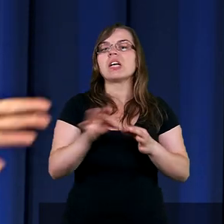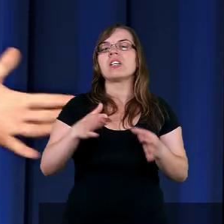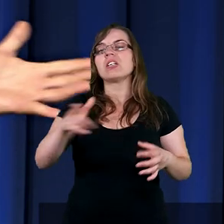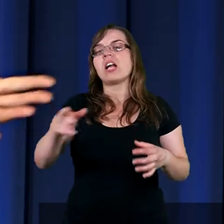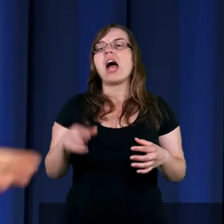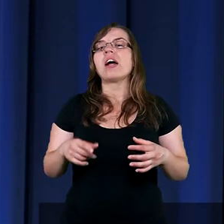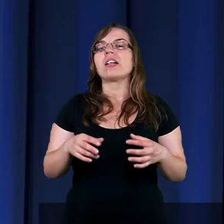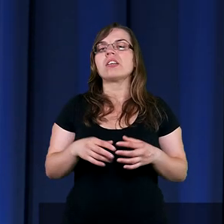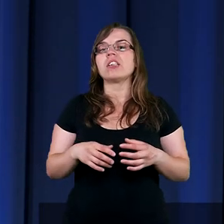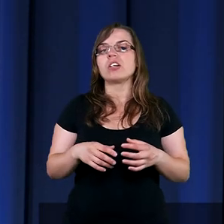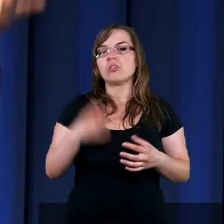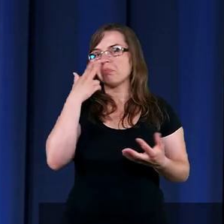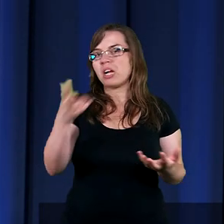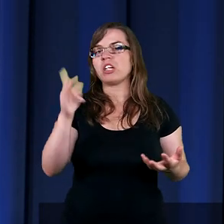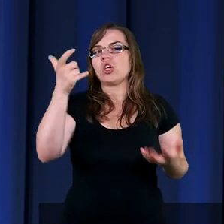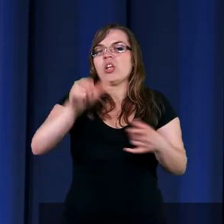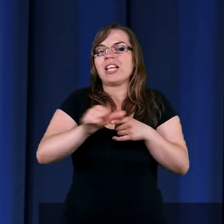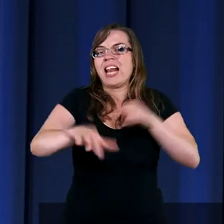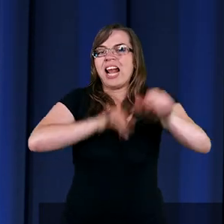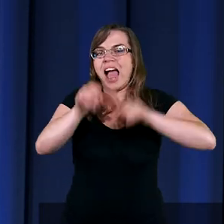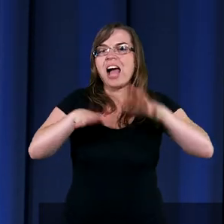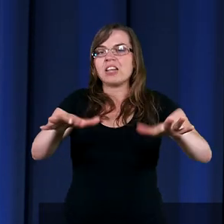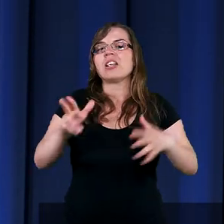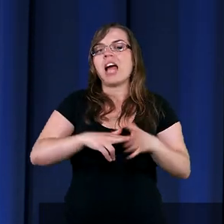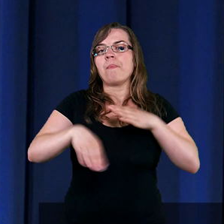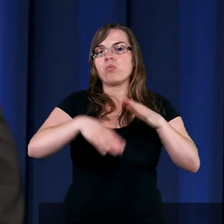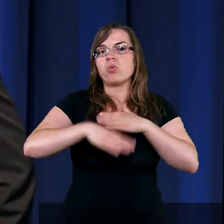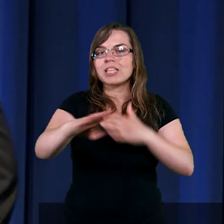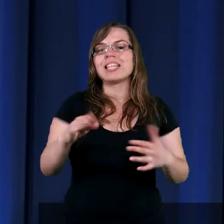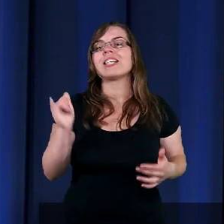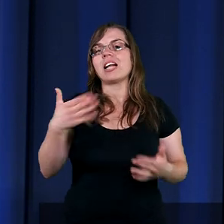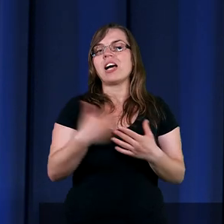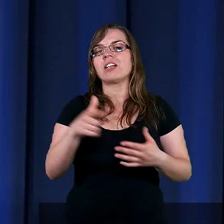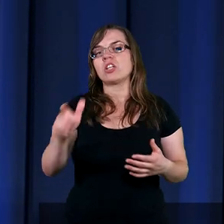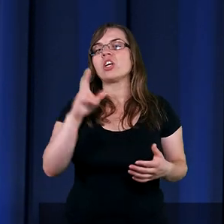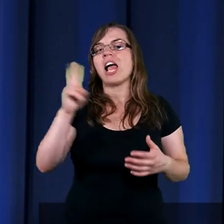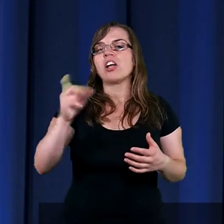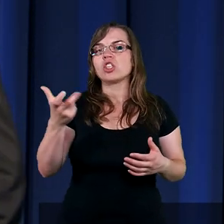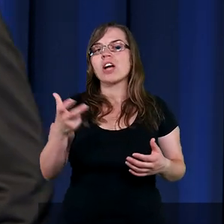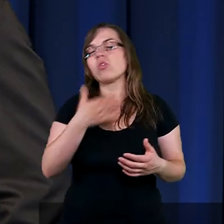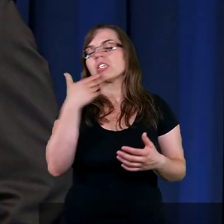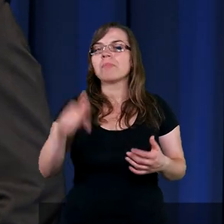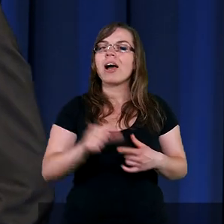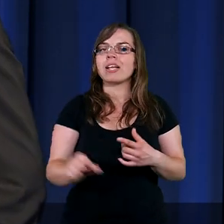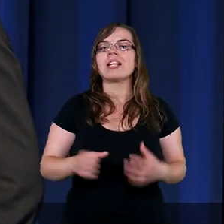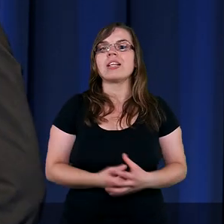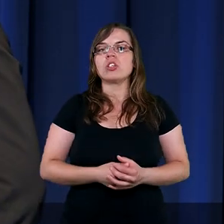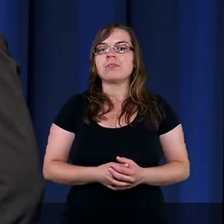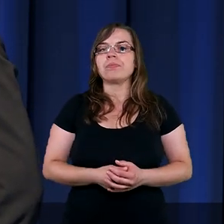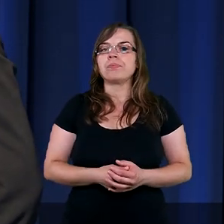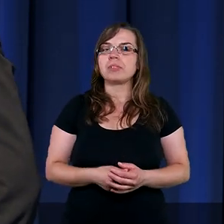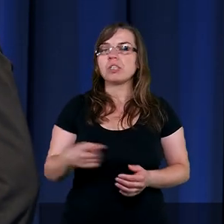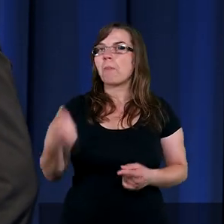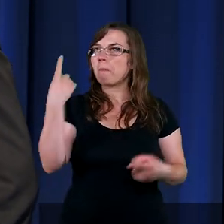ten krzak. Pomyślał sobie, co to jest? Tyle lat, 40 lat na tej pustyni i takiego czegoś jeszcze w życiu nie widziałem. Coś